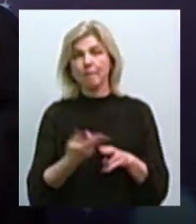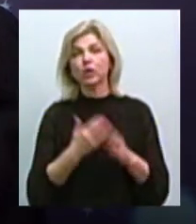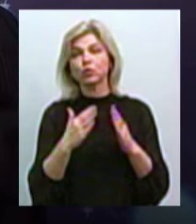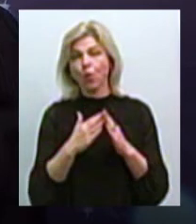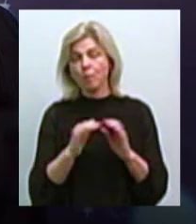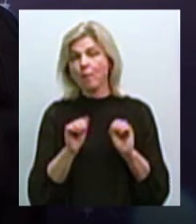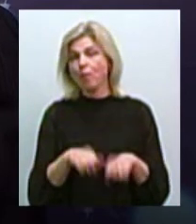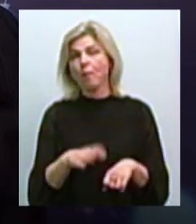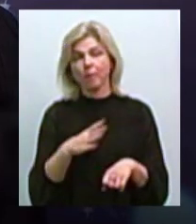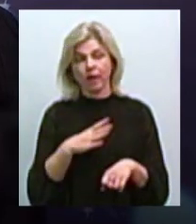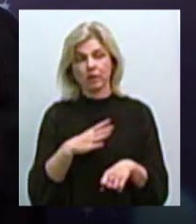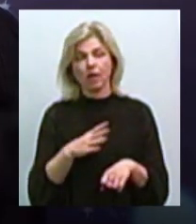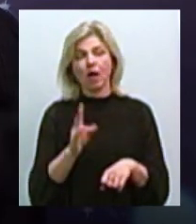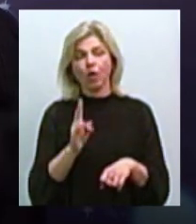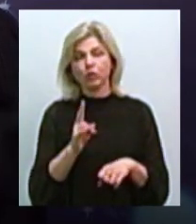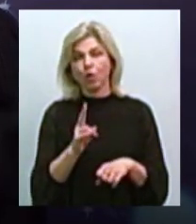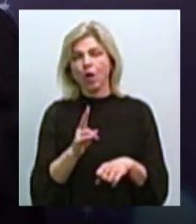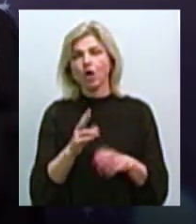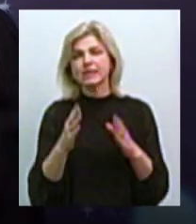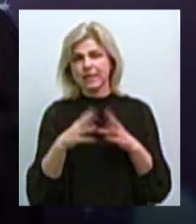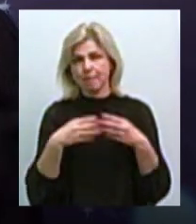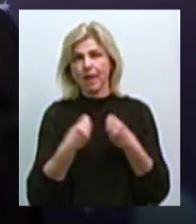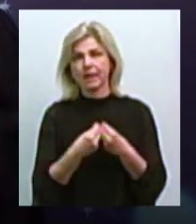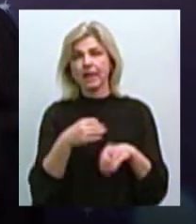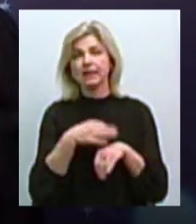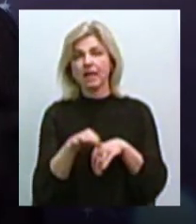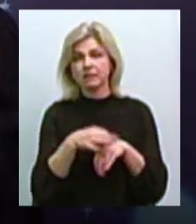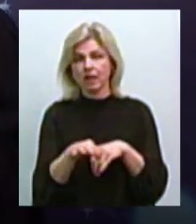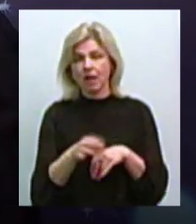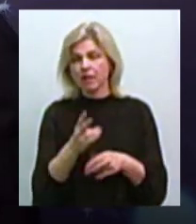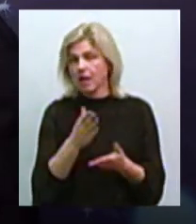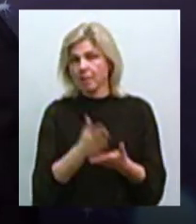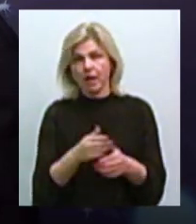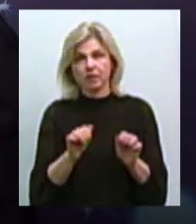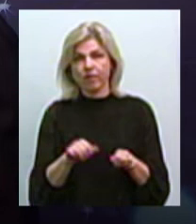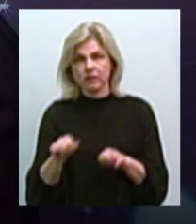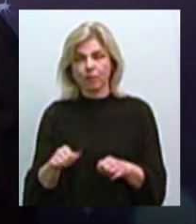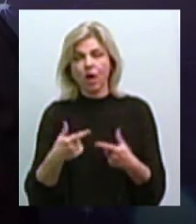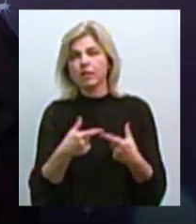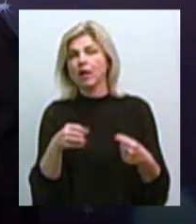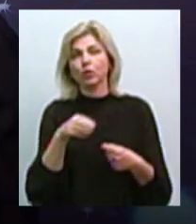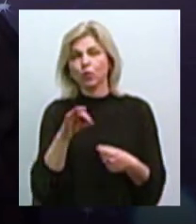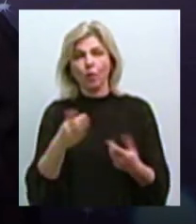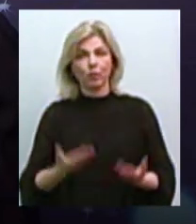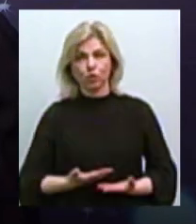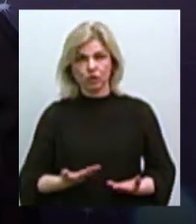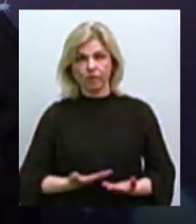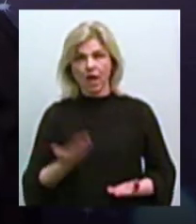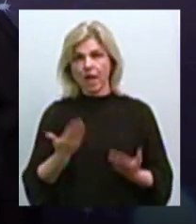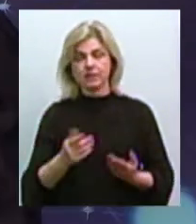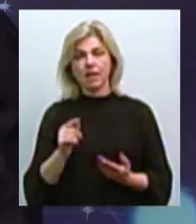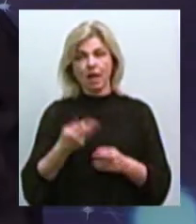Женщина, яка подверглася семейному насилию, не має можливості, допустим, де-то проживати, якщо це жилпочить